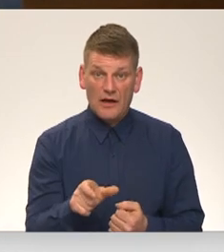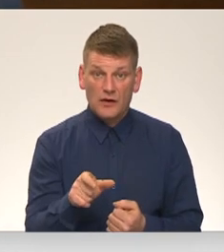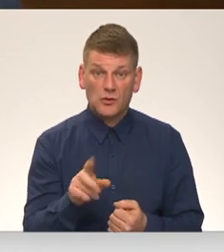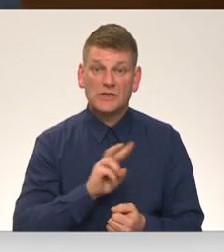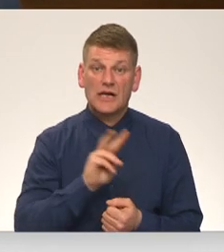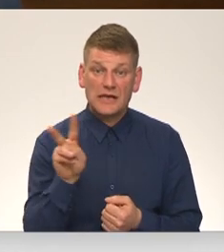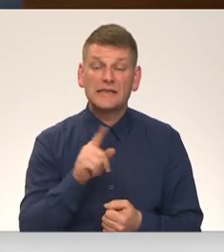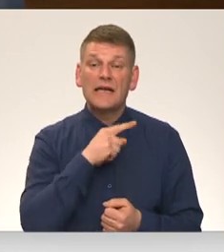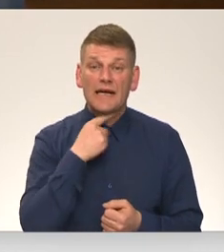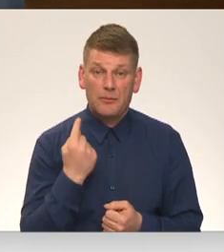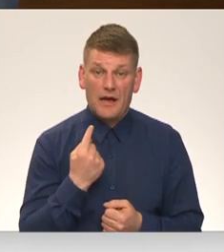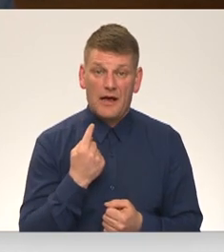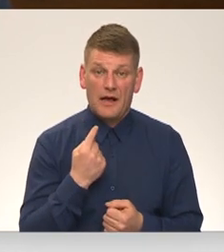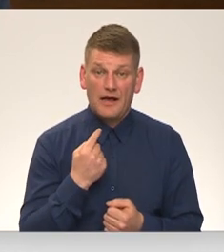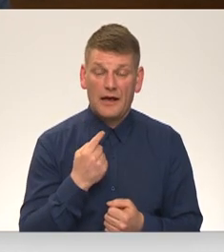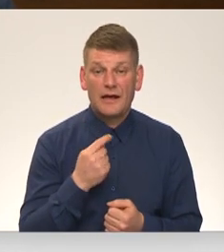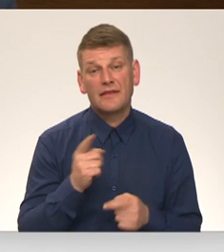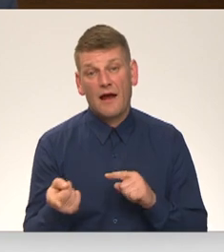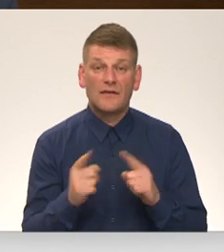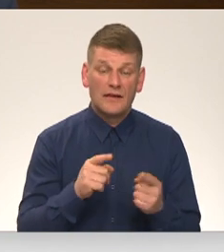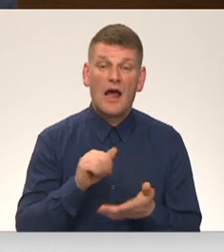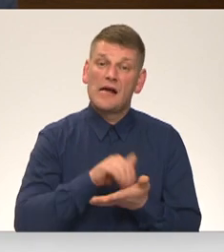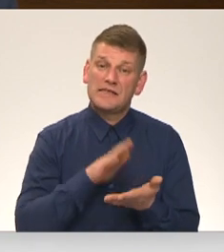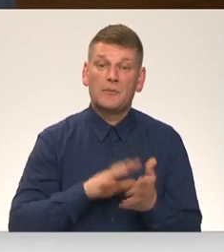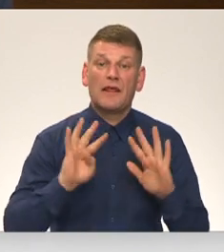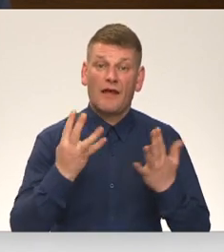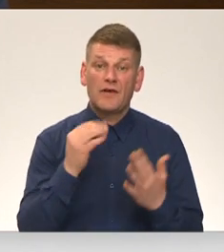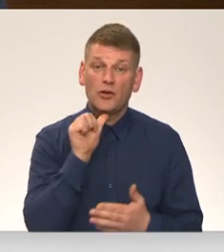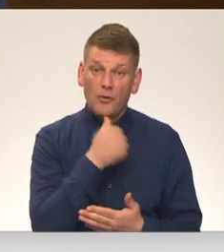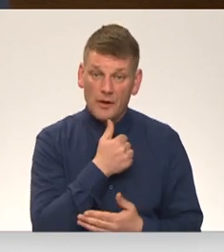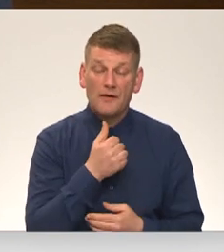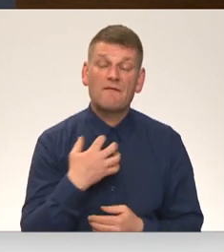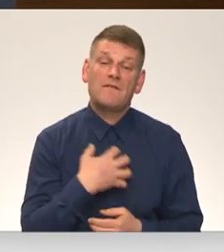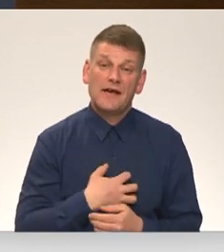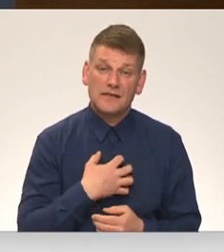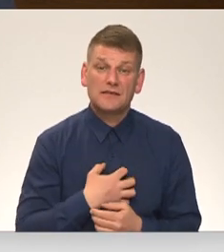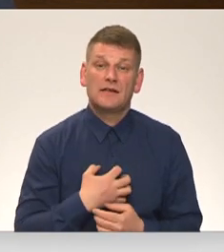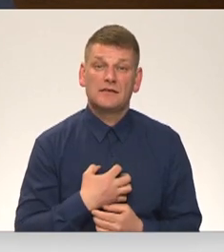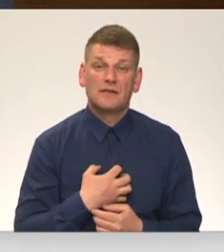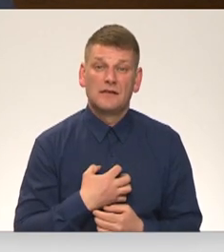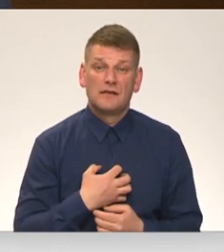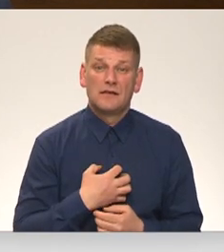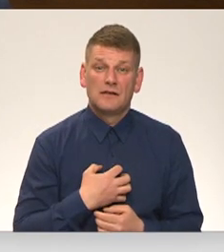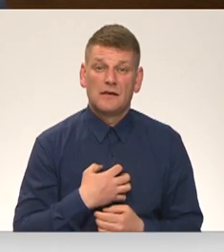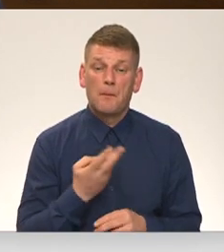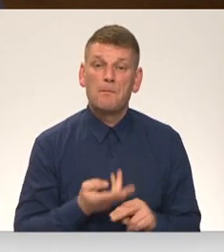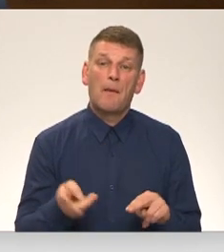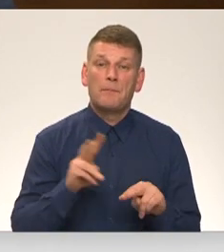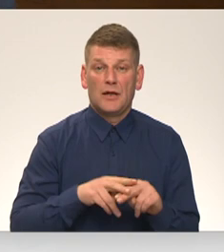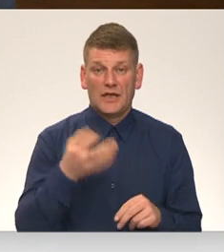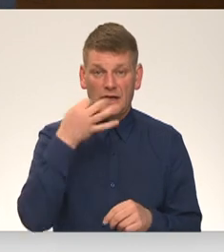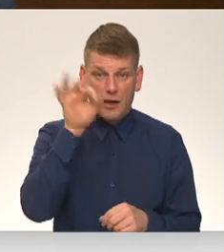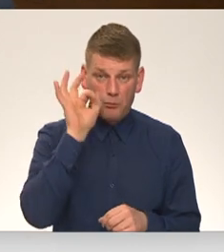gribēja šā vai tā atzīmēt 9. māju, nāksies papildināt